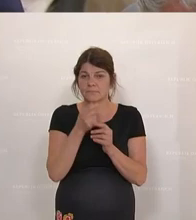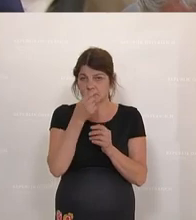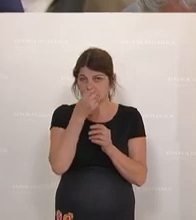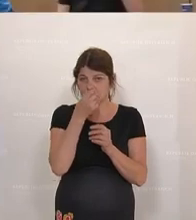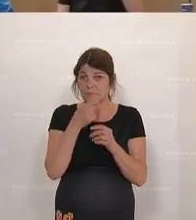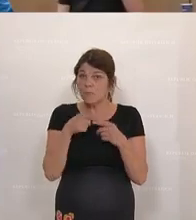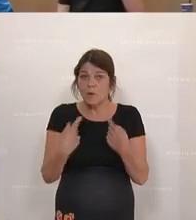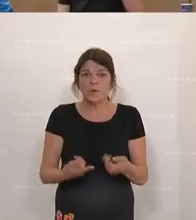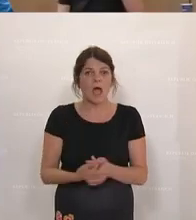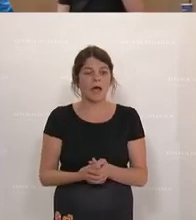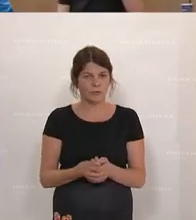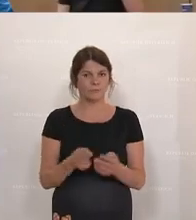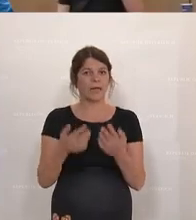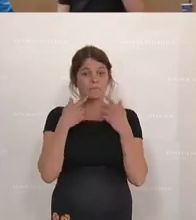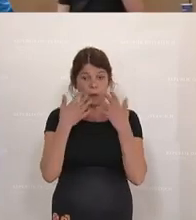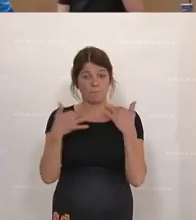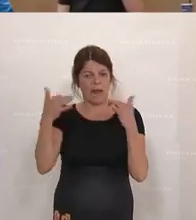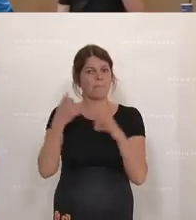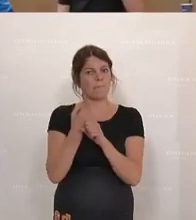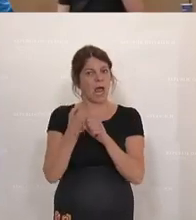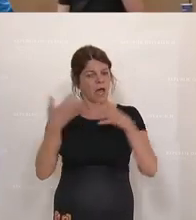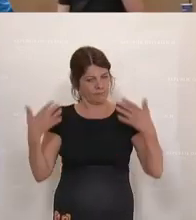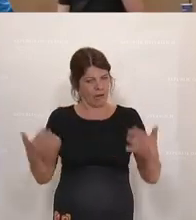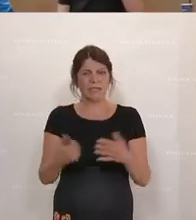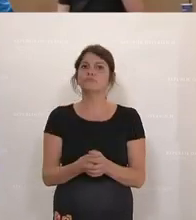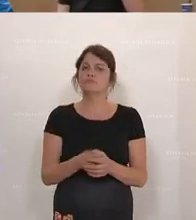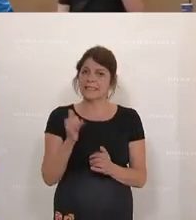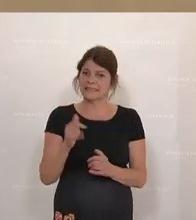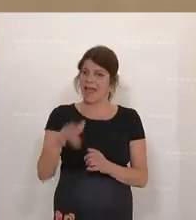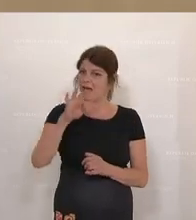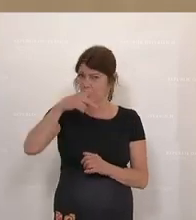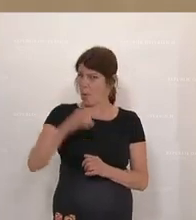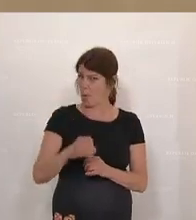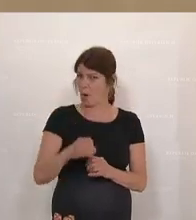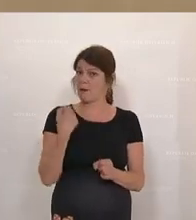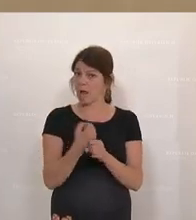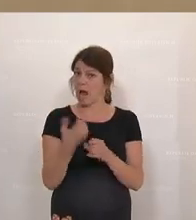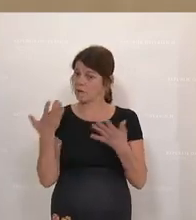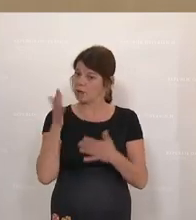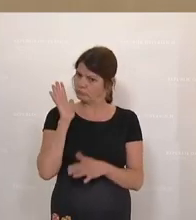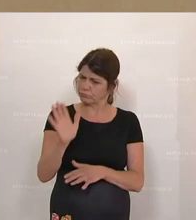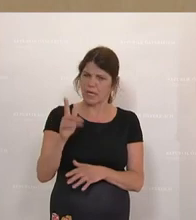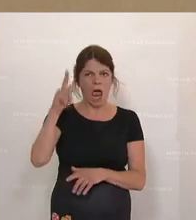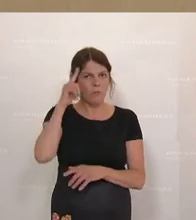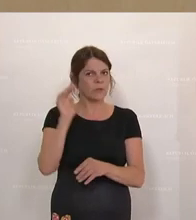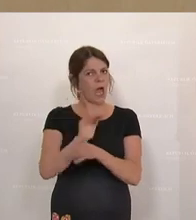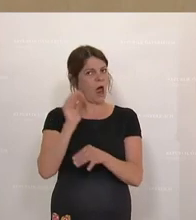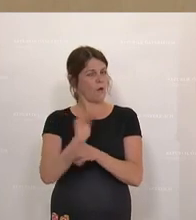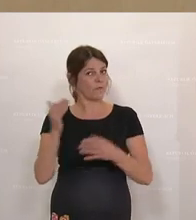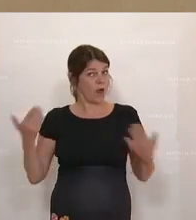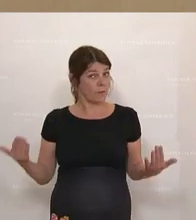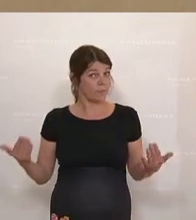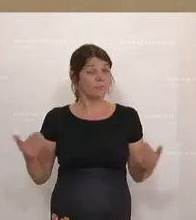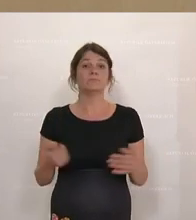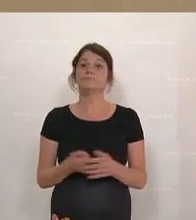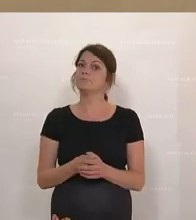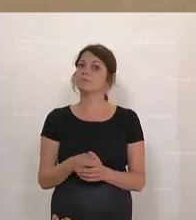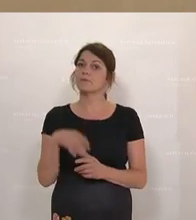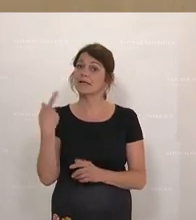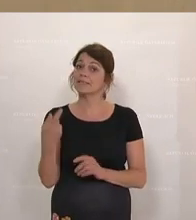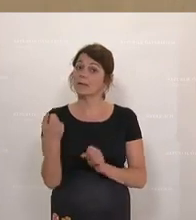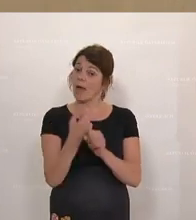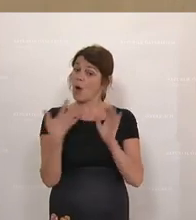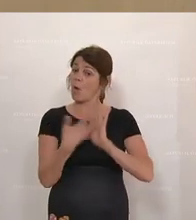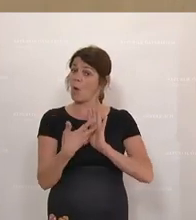Und macht das Parlament das im Konkreten, vorher die Freiheitliche Partei, das, was ihre ureigenste Aufgabe ist. Sie übt